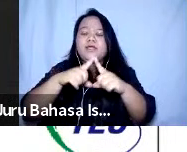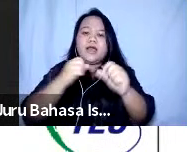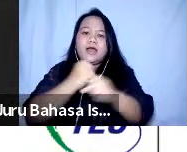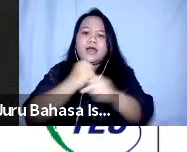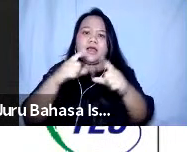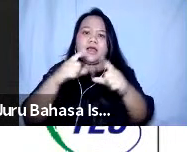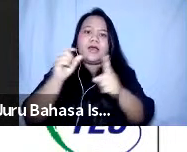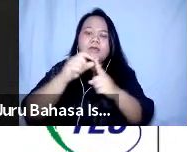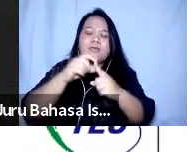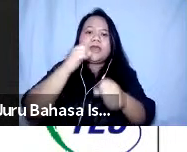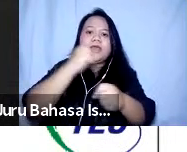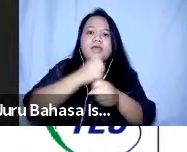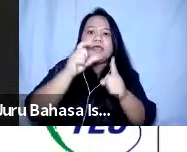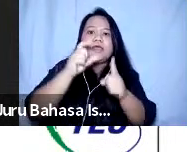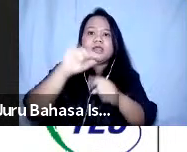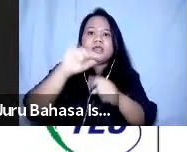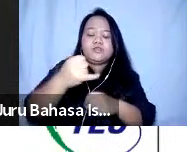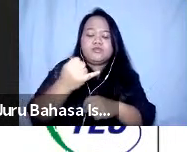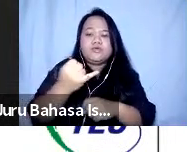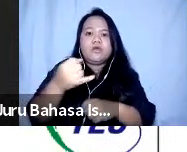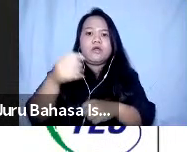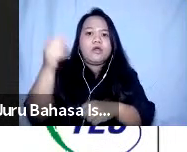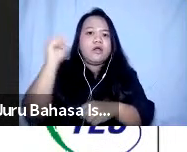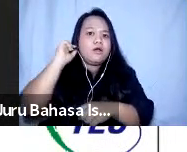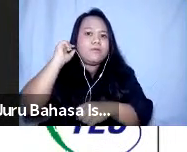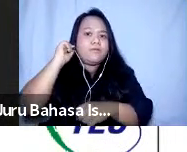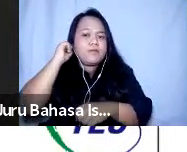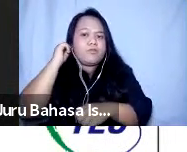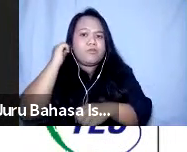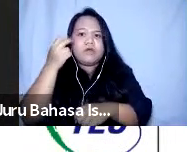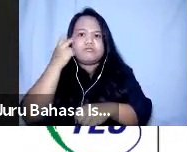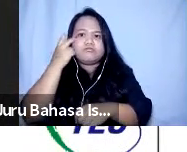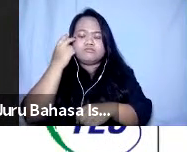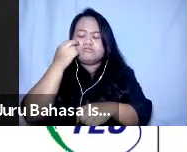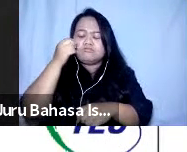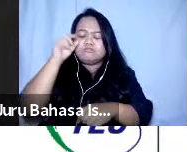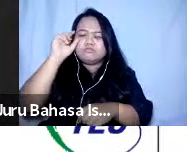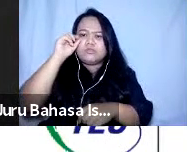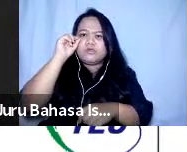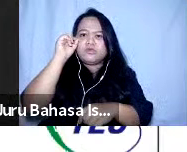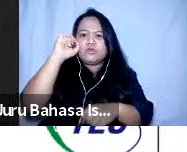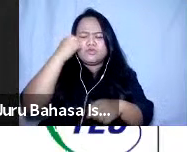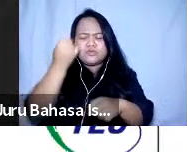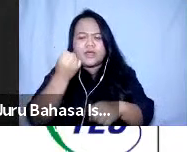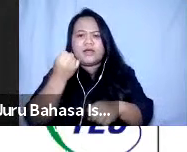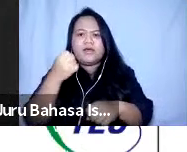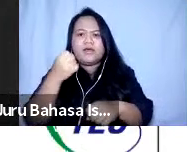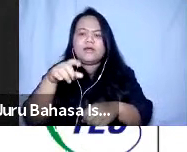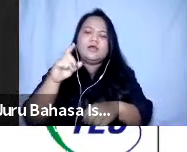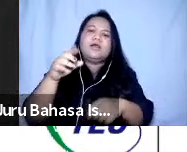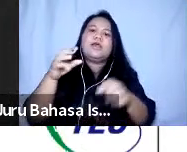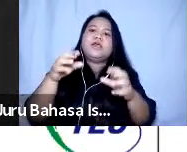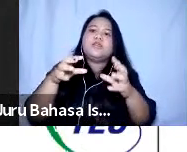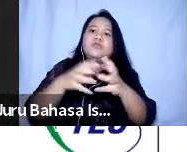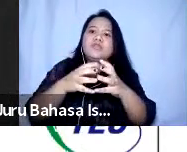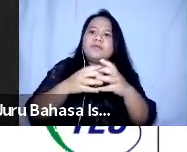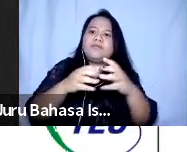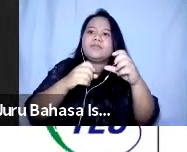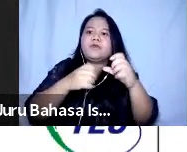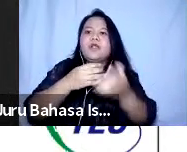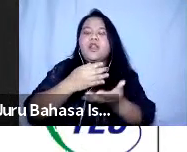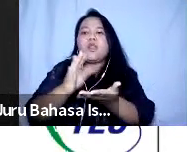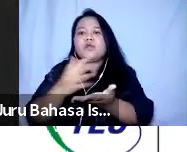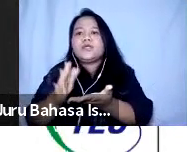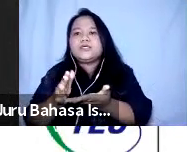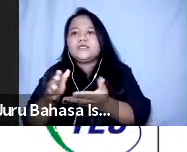perempuan dan satu matanya juga mengalami kerusakan dan tim logistiknya adalah orang dengan disabilitas tapi